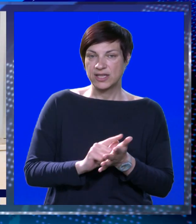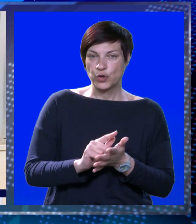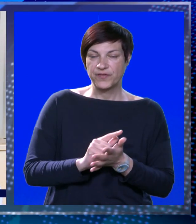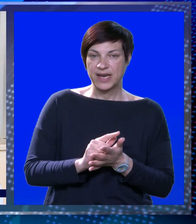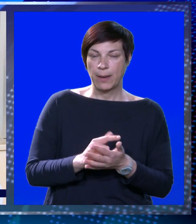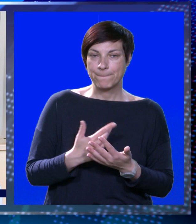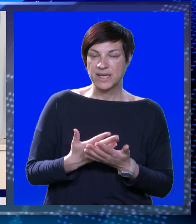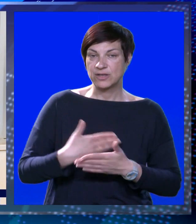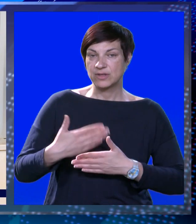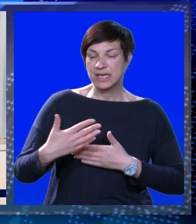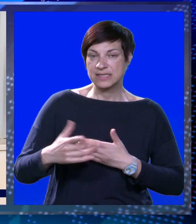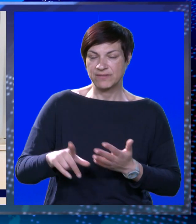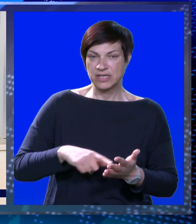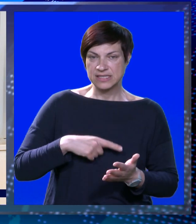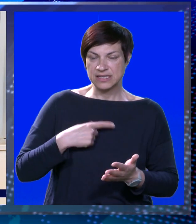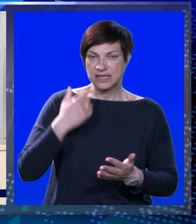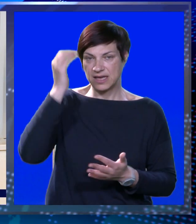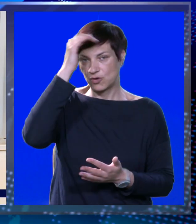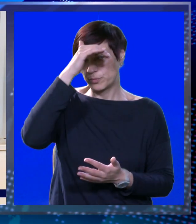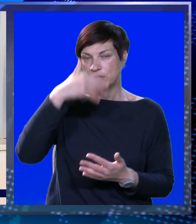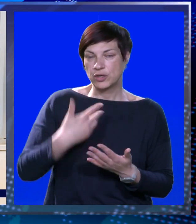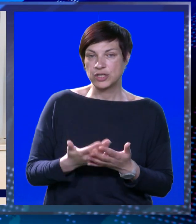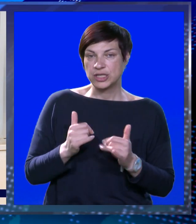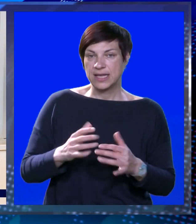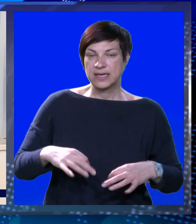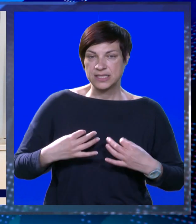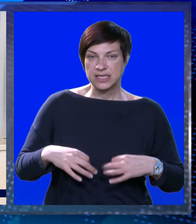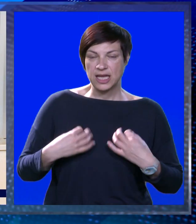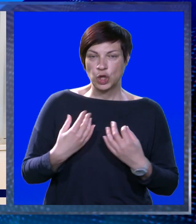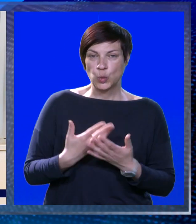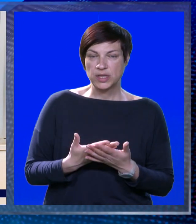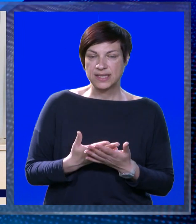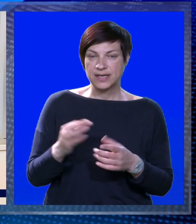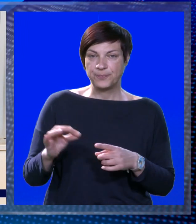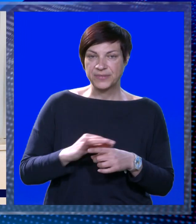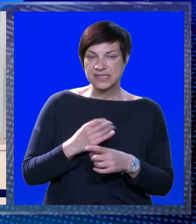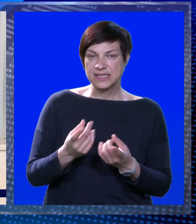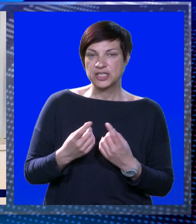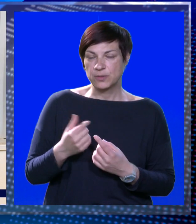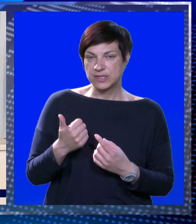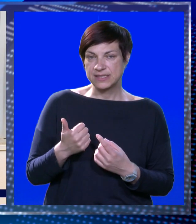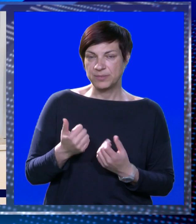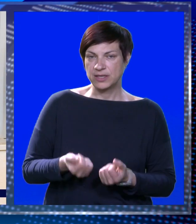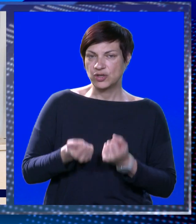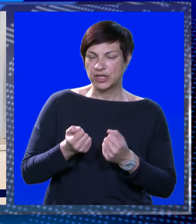kratkom vremenskoj razdoblji. One se nastavili tijekom noći, odnosno današnjeg jutra. Srećom osim jednog teže